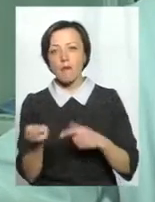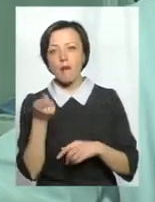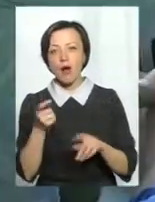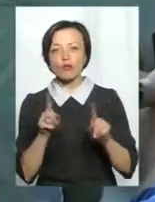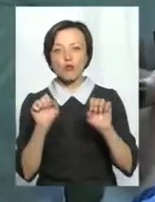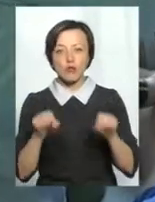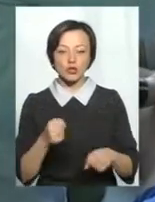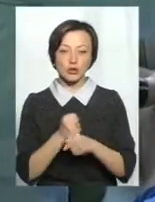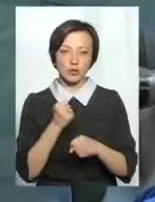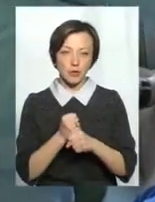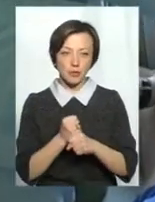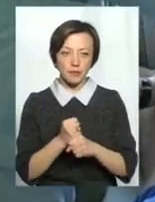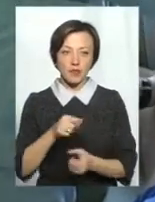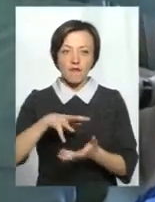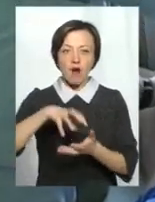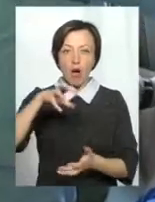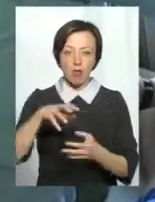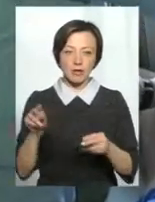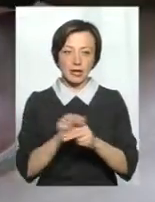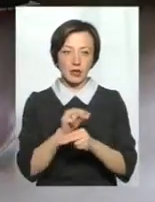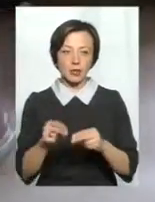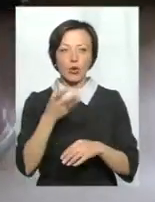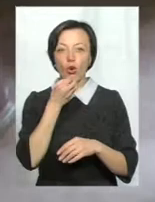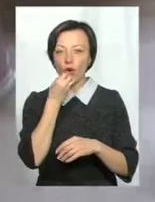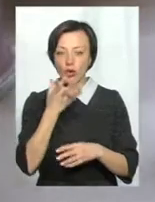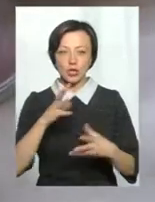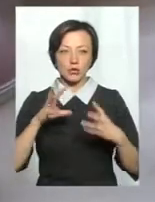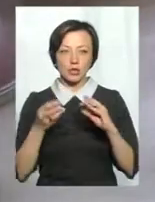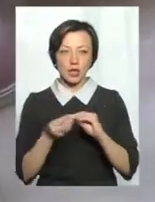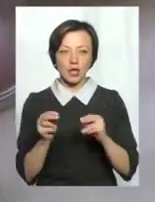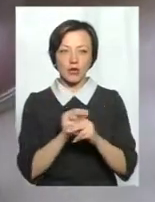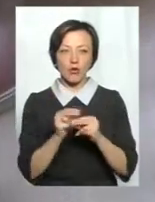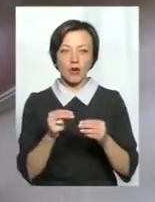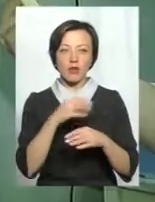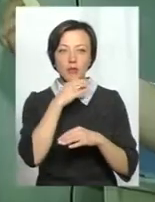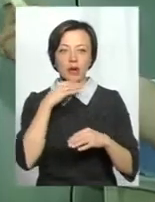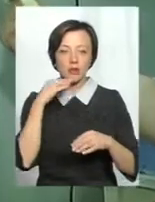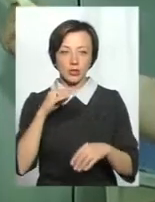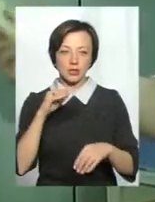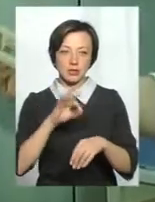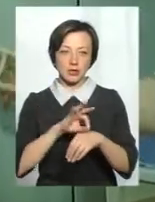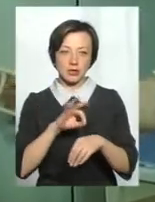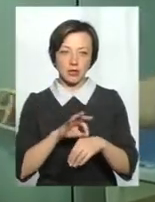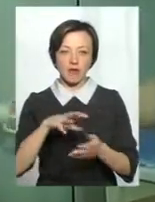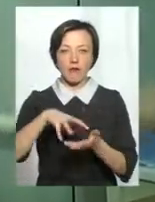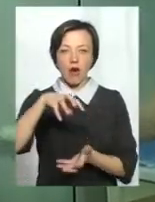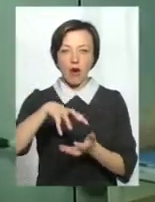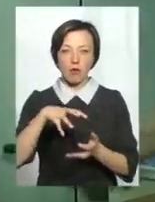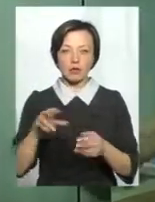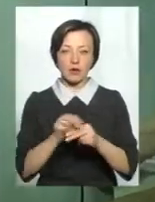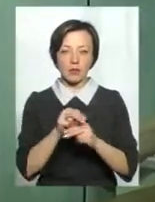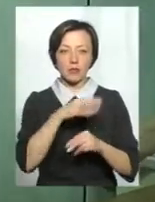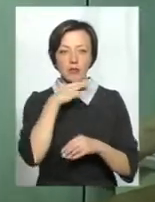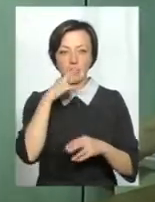зробити. Вакуумтерапія також дає гарний результат у лікуванні цілої низки захворювань. Вакуумтерапію зараз використовують дуже